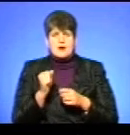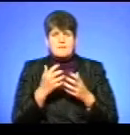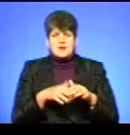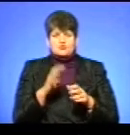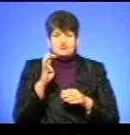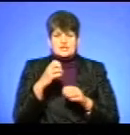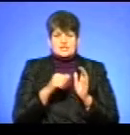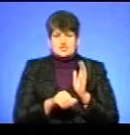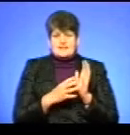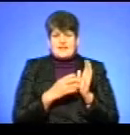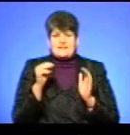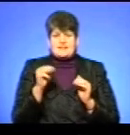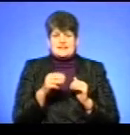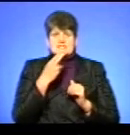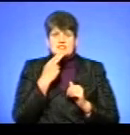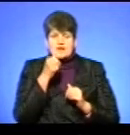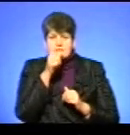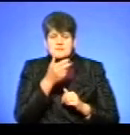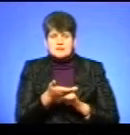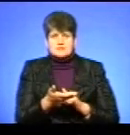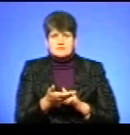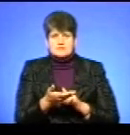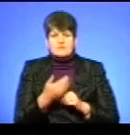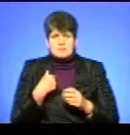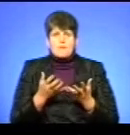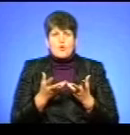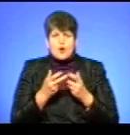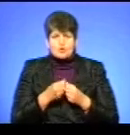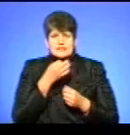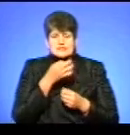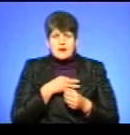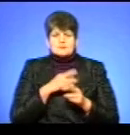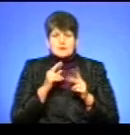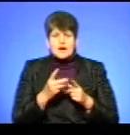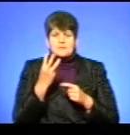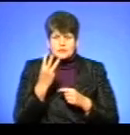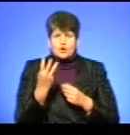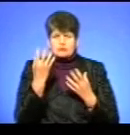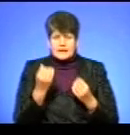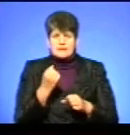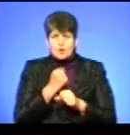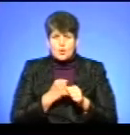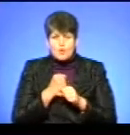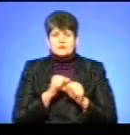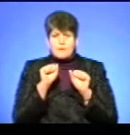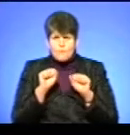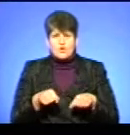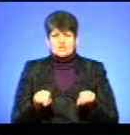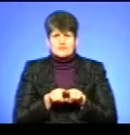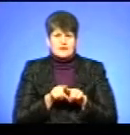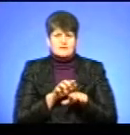469 тисяч за червень місяць. Ви мені порахуєте і скажете, як при трьохденній роботі можна так